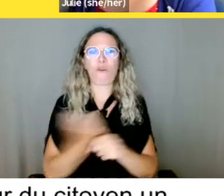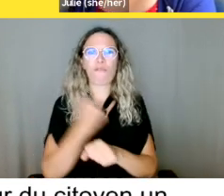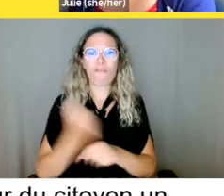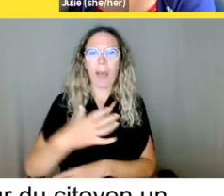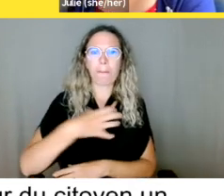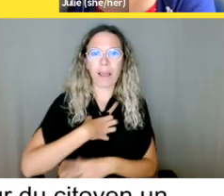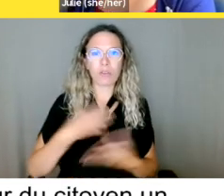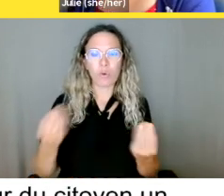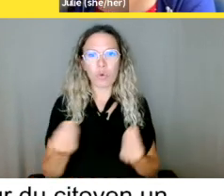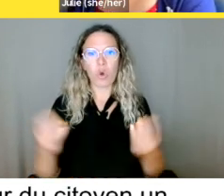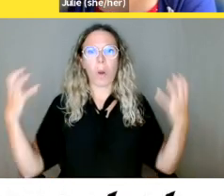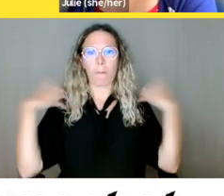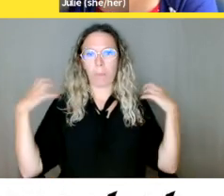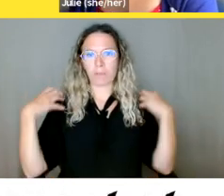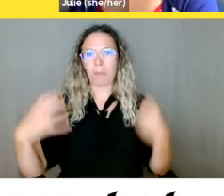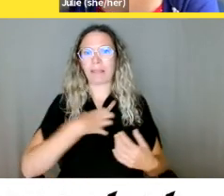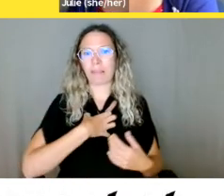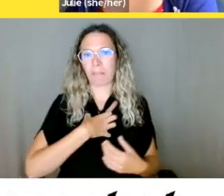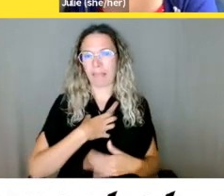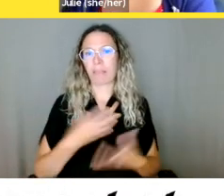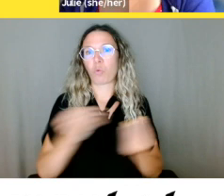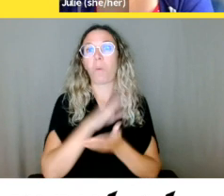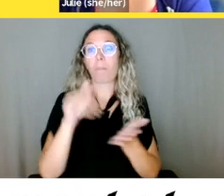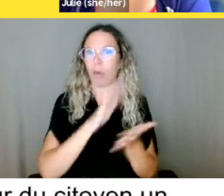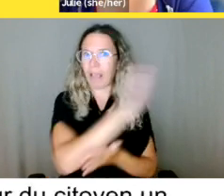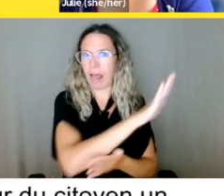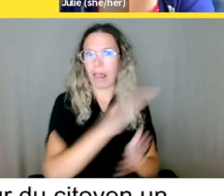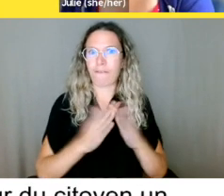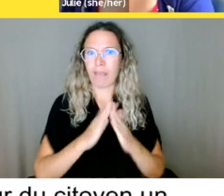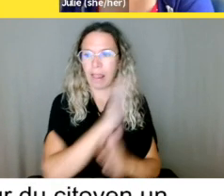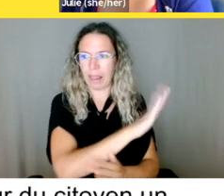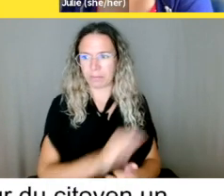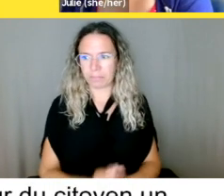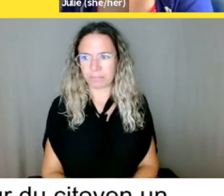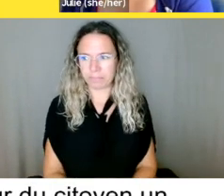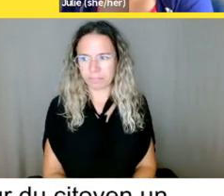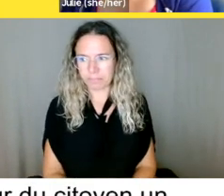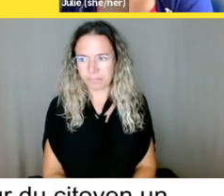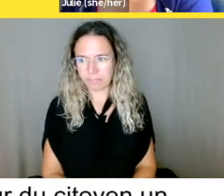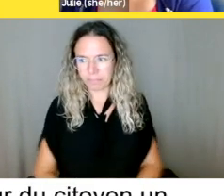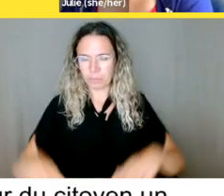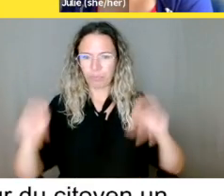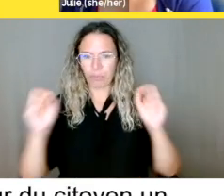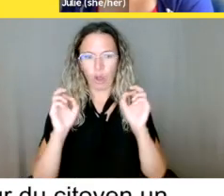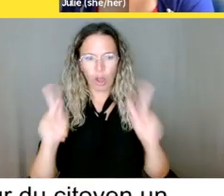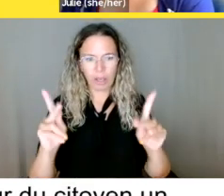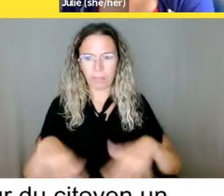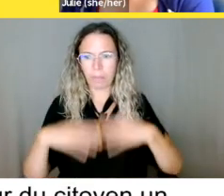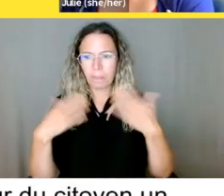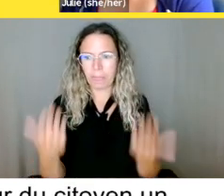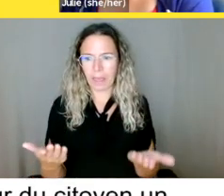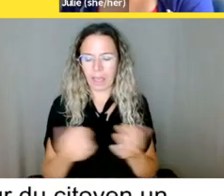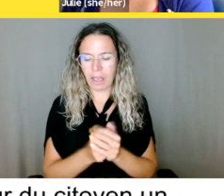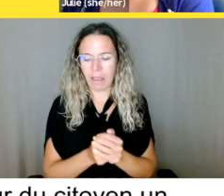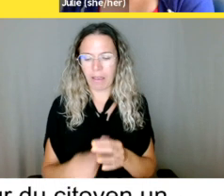Je vais ajouter de l'information concernant des recours qui ne sont pas dans le document Word,